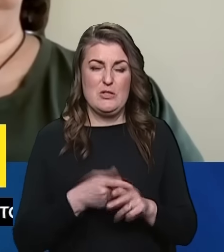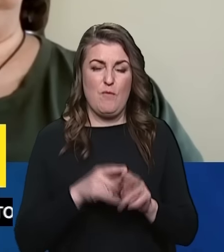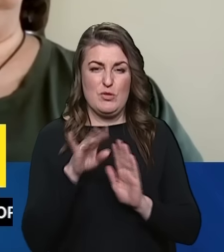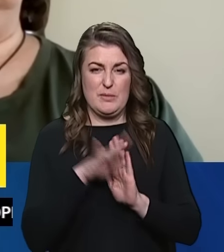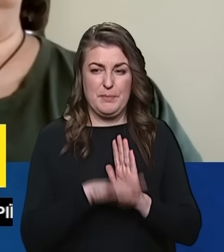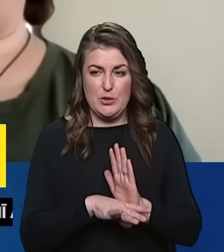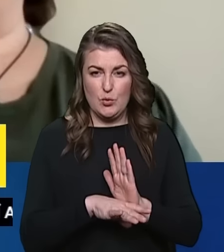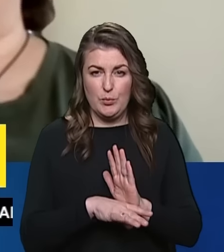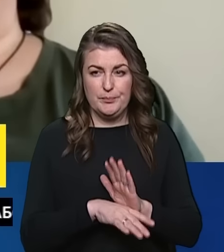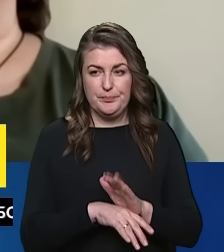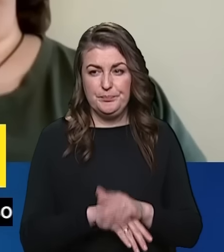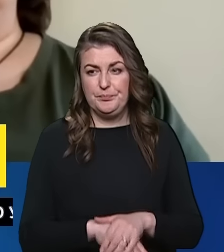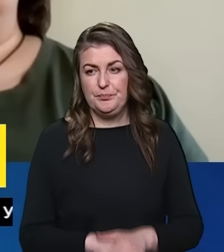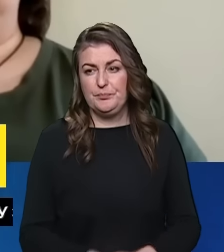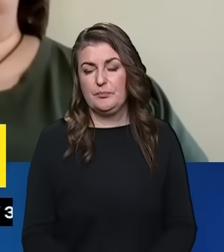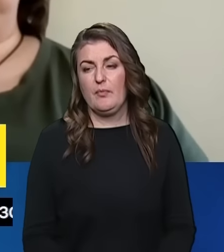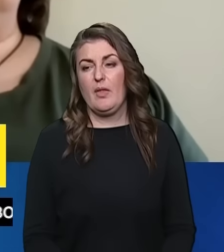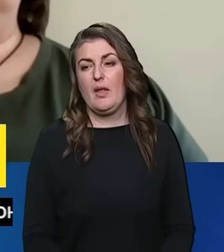списку?